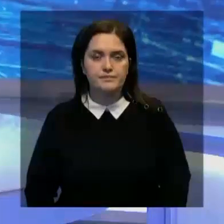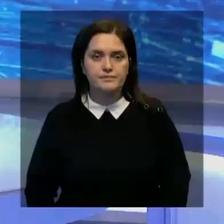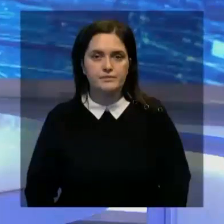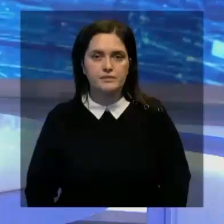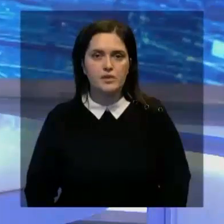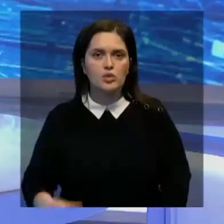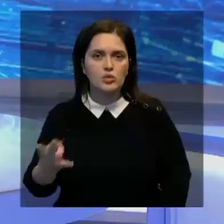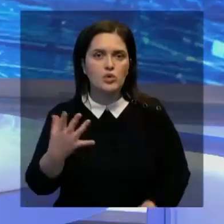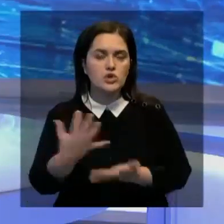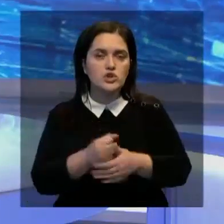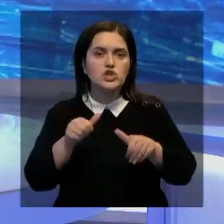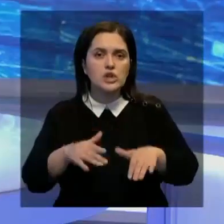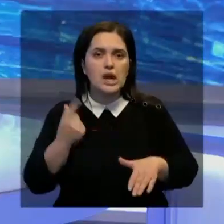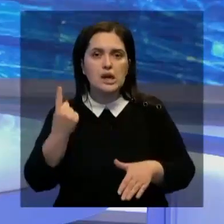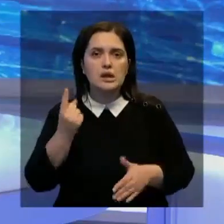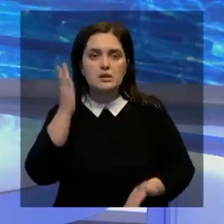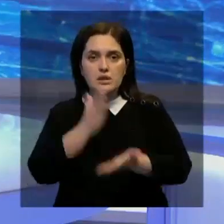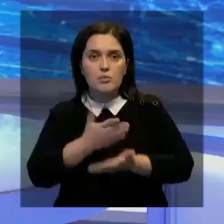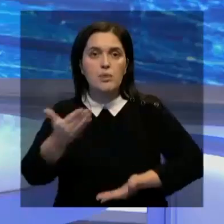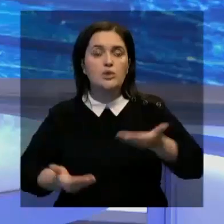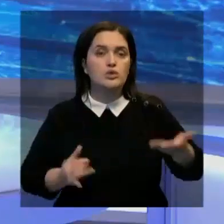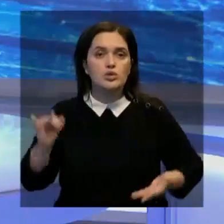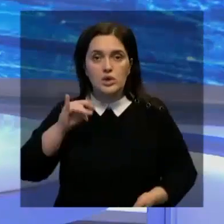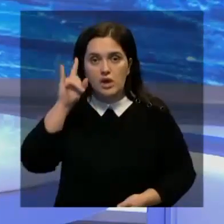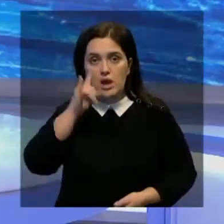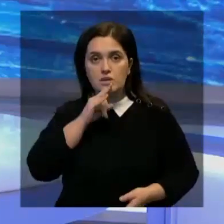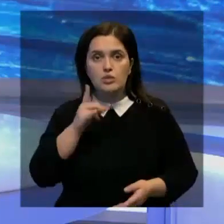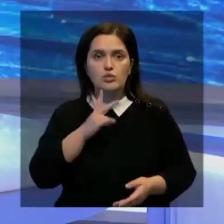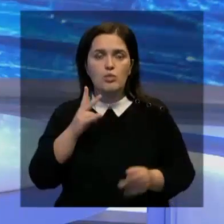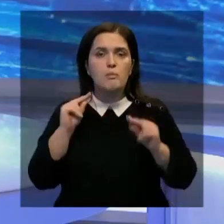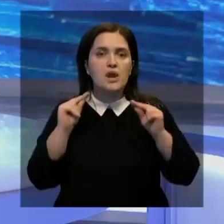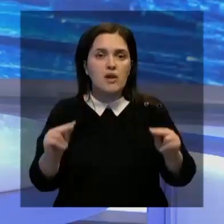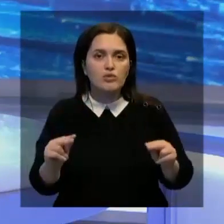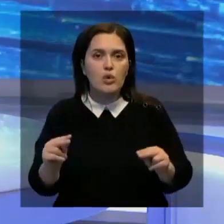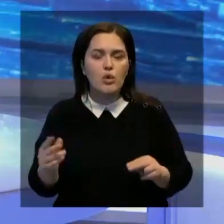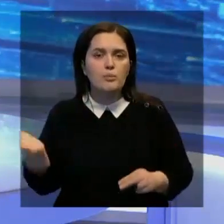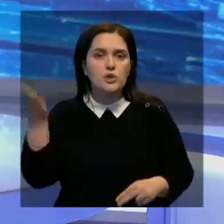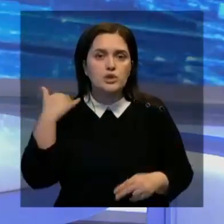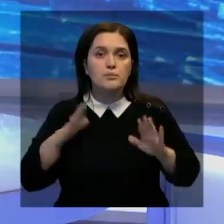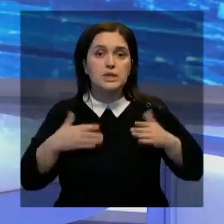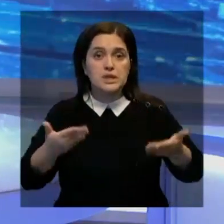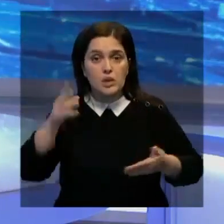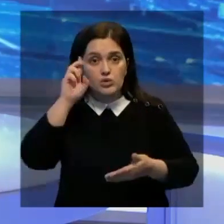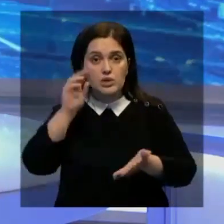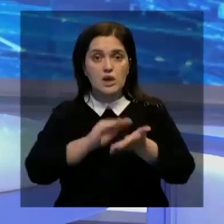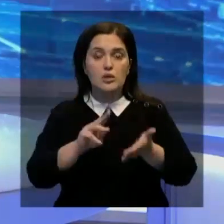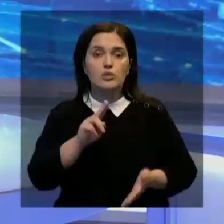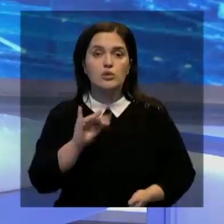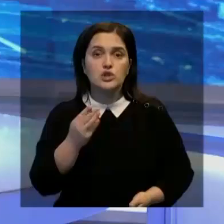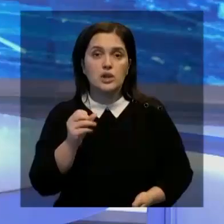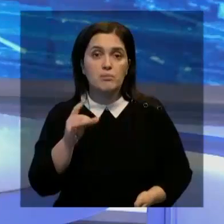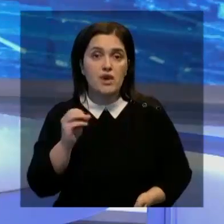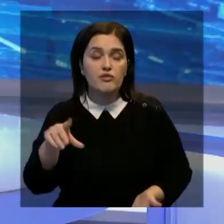Преодолеть односторонние подходы к истории Казахстана и создать правдивую картину прошлого предложил госсекретарь